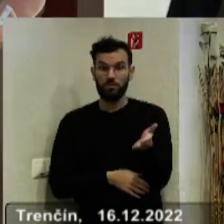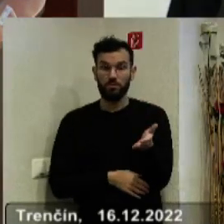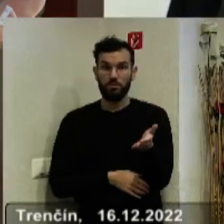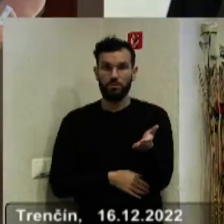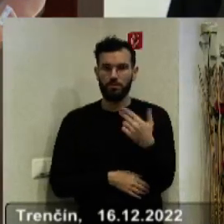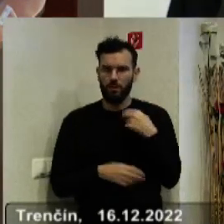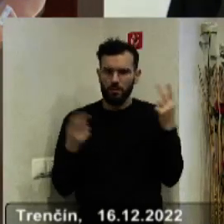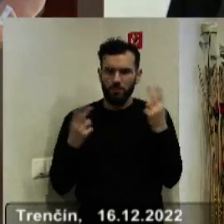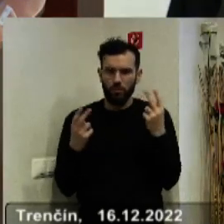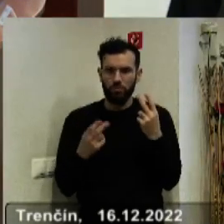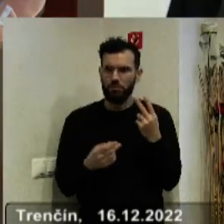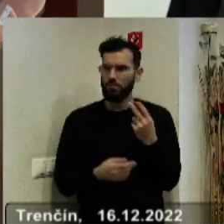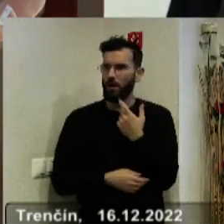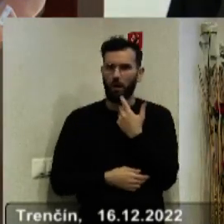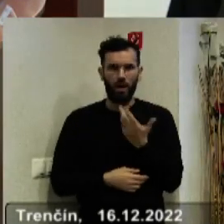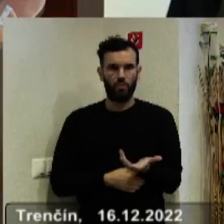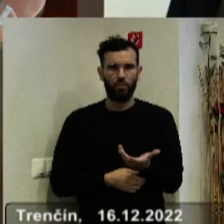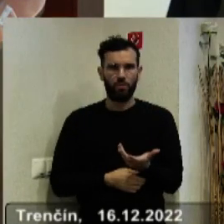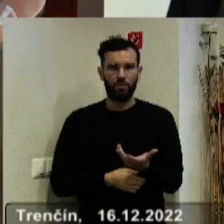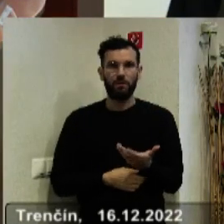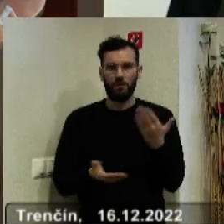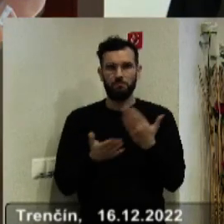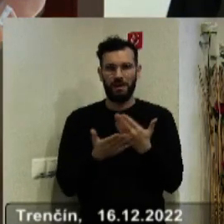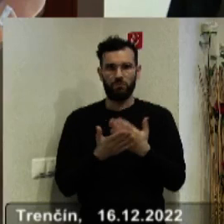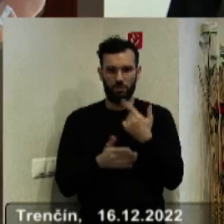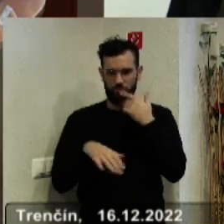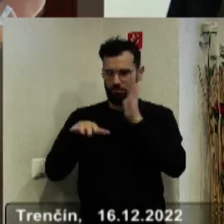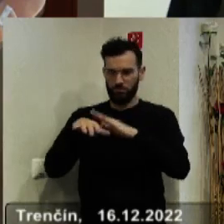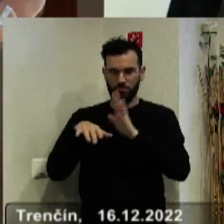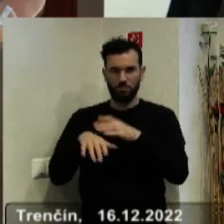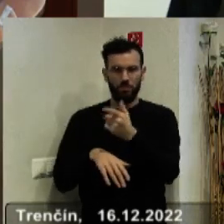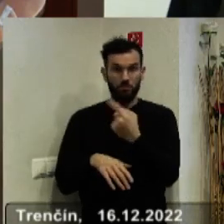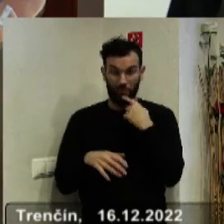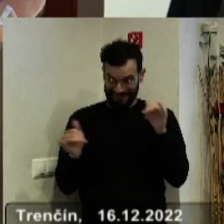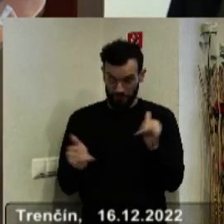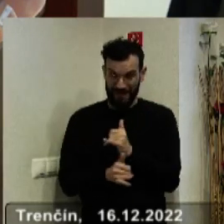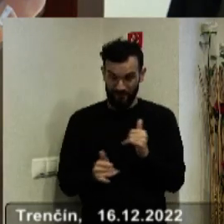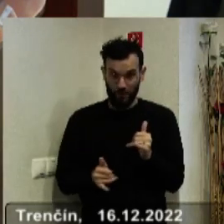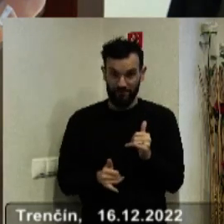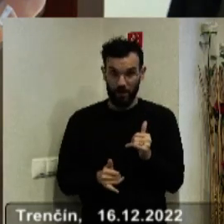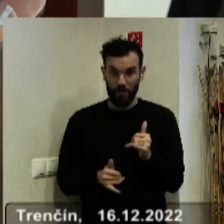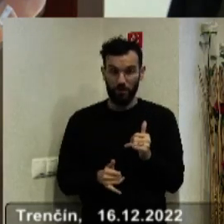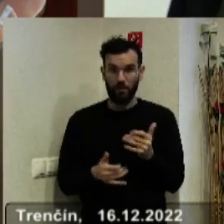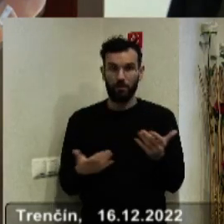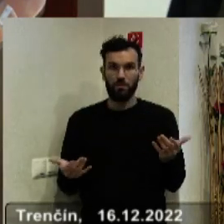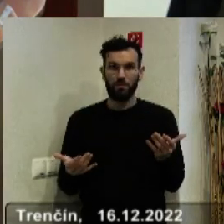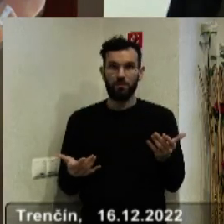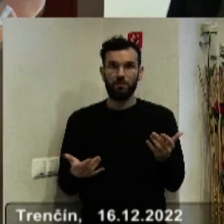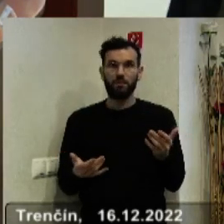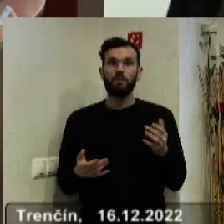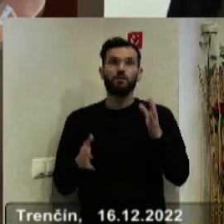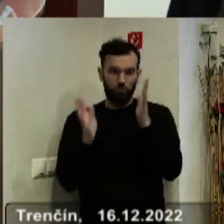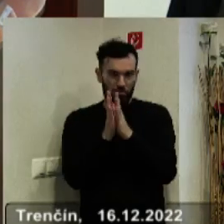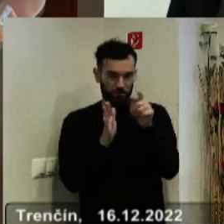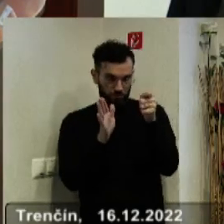Proste nerozumiem tomu, ako sa to mohlo stať, takže som tej pani tam povedala, že to spravodlivá takú dobrú čiernu centrofixku, čo sa